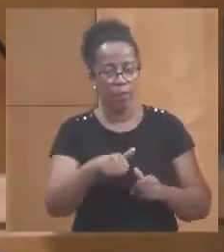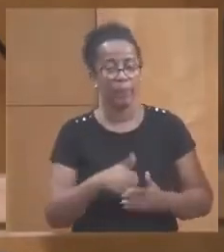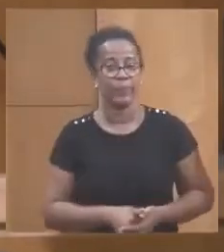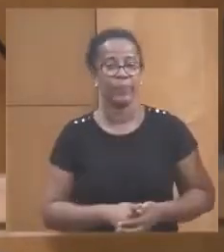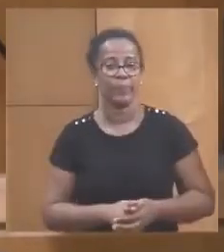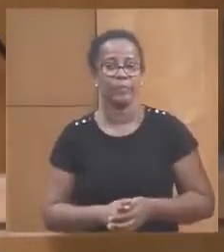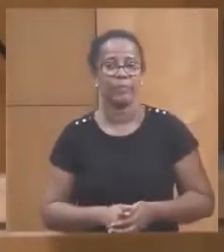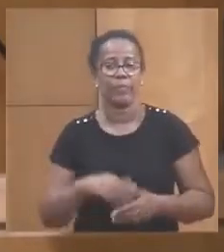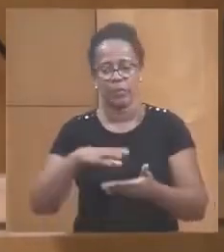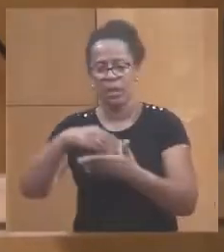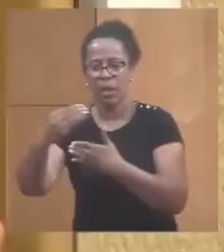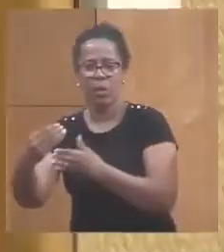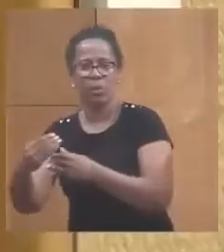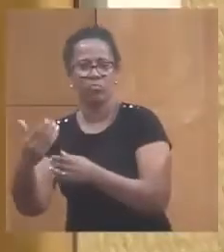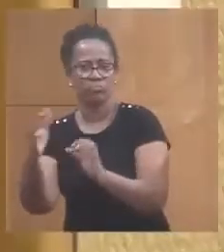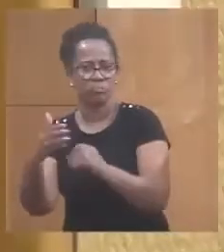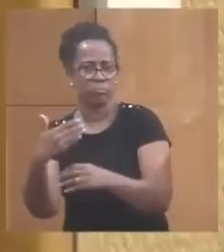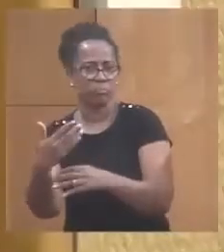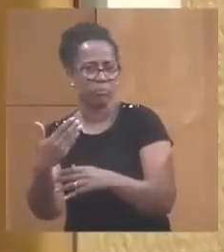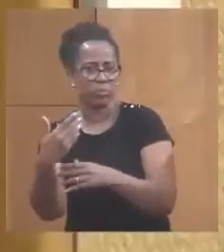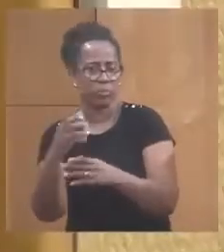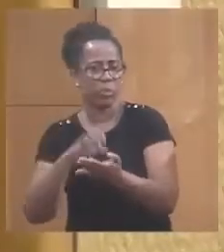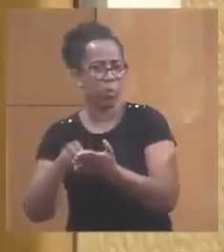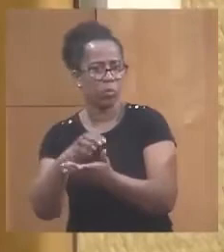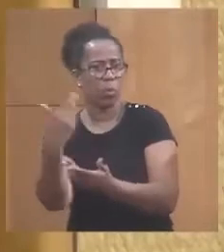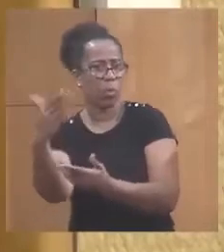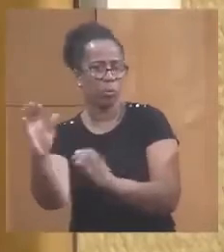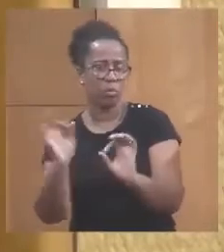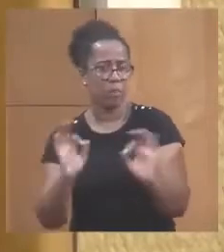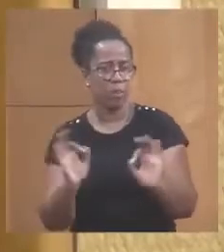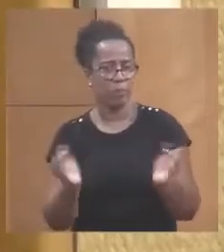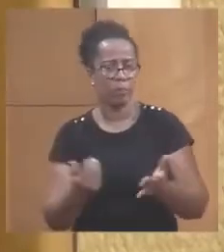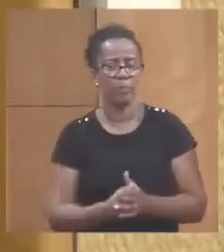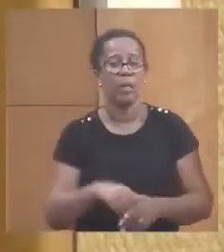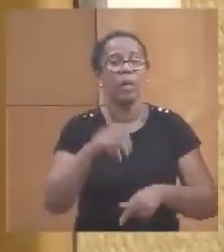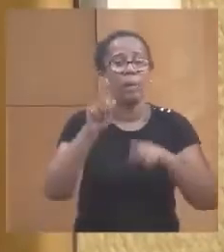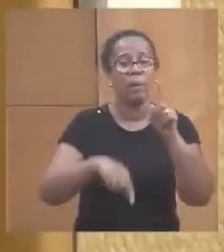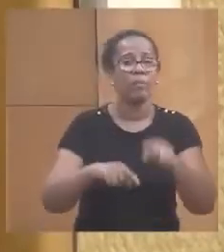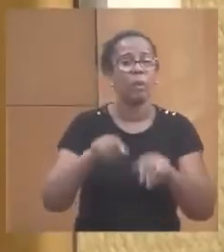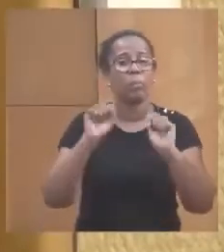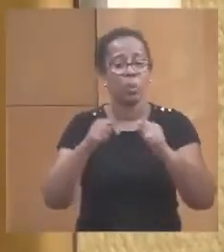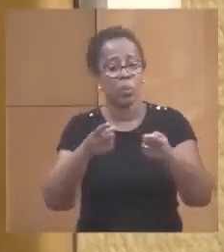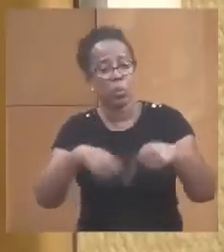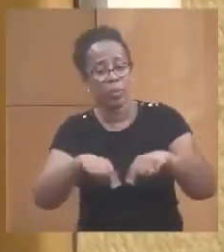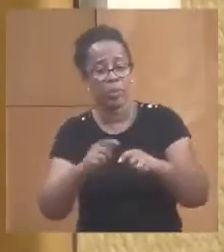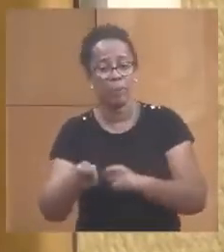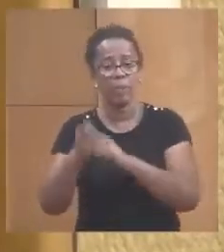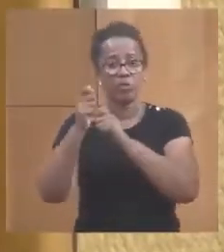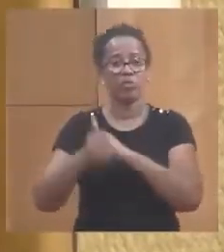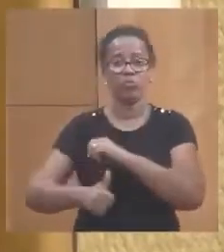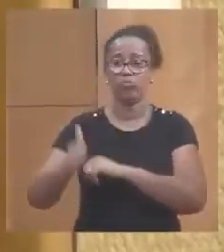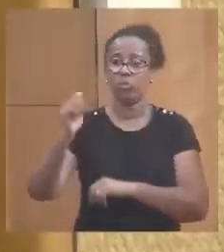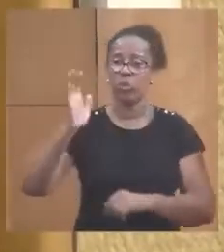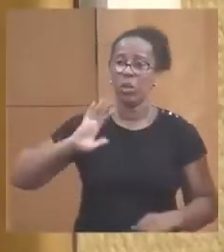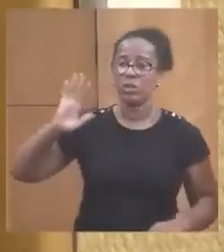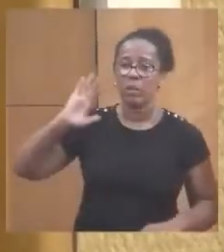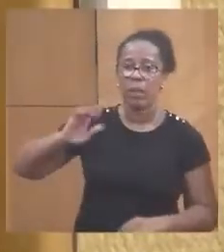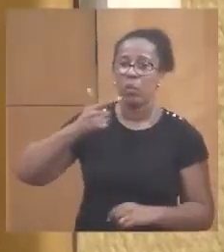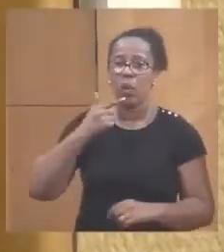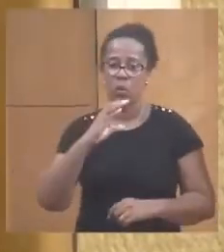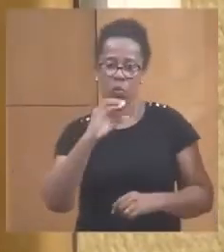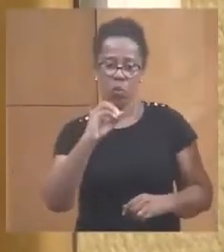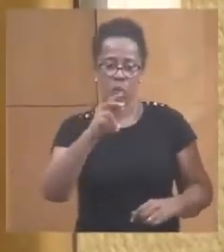Ailleurs, d'autres endroits, il n'y a pas. Donc, parfois même, c'était le comité des pêches, anciennement, c'était la